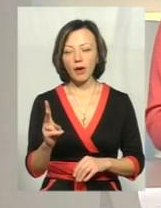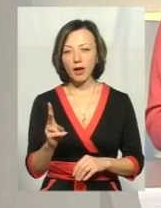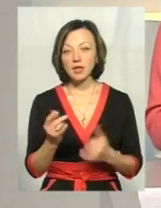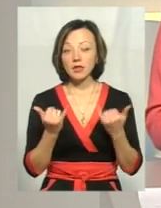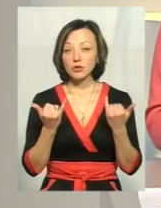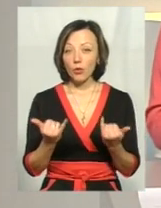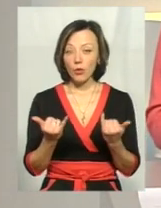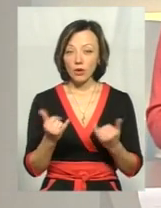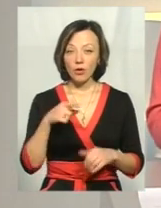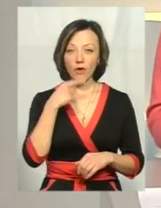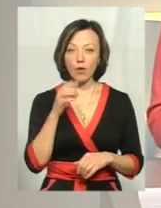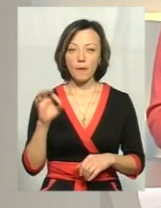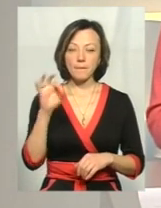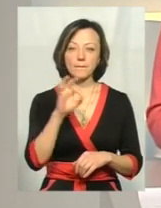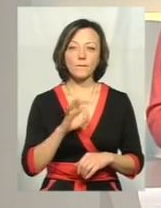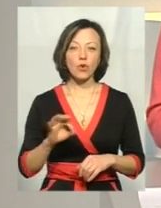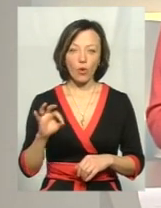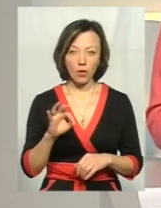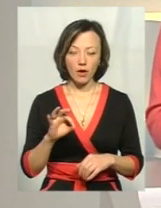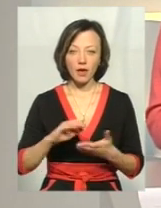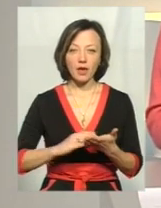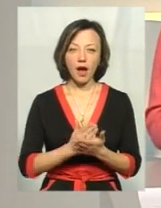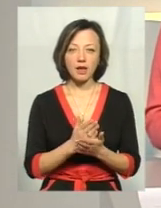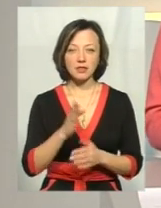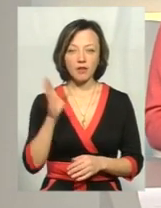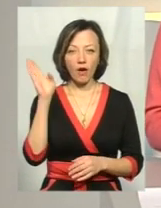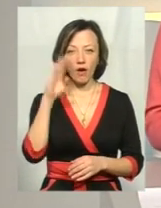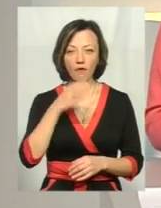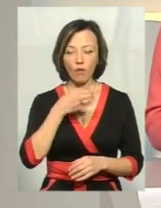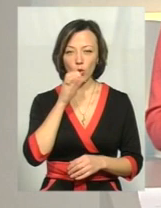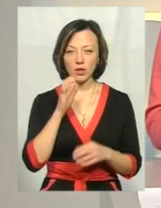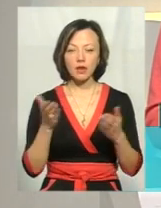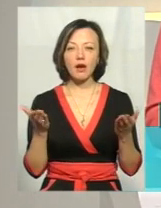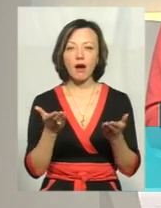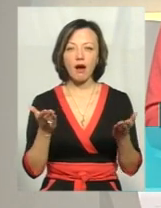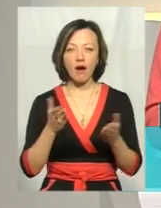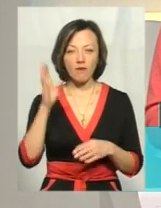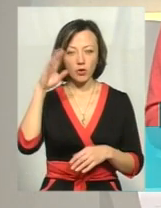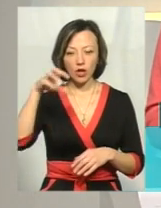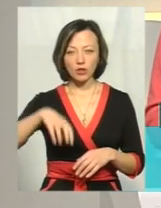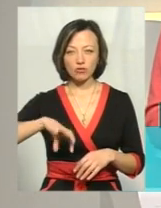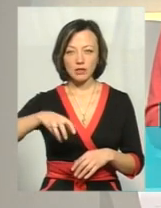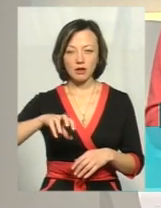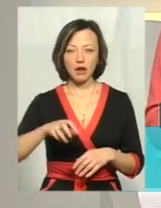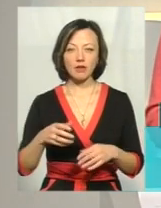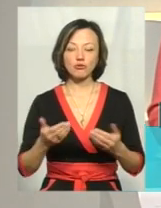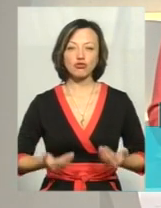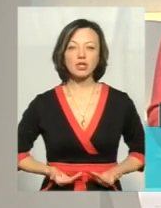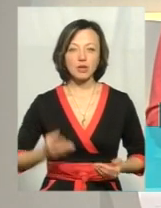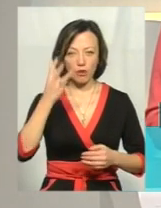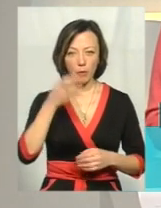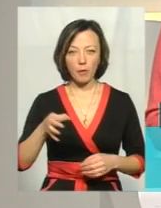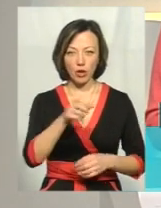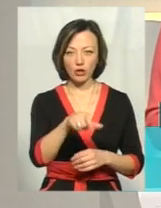Сьогодні ми говоримо у цій студії про якість води, про те, яка вода тече з кранів жителів Хмельниччині та як